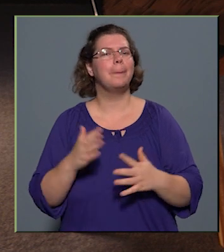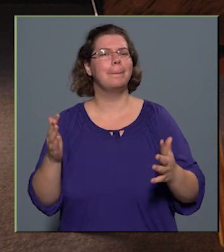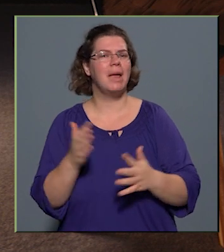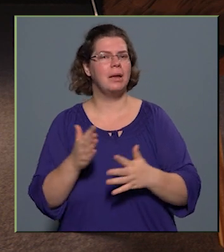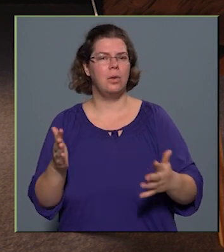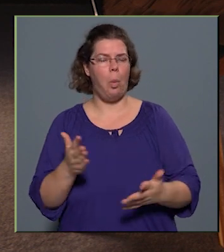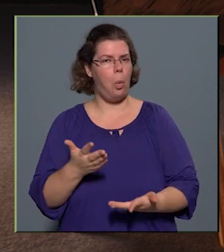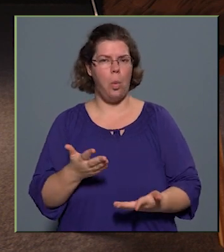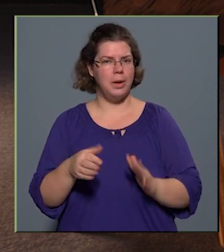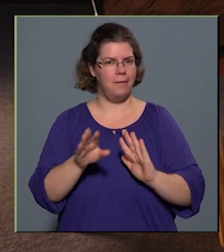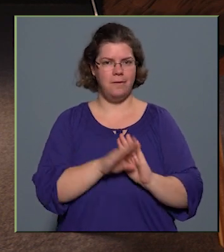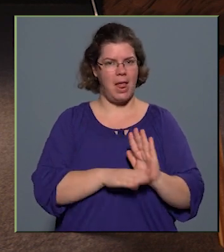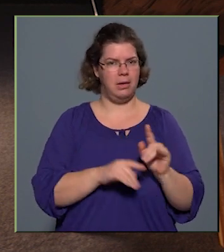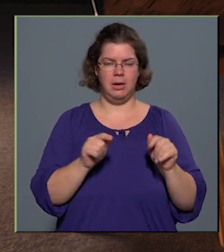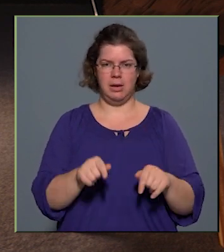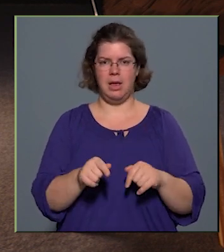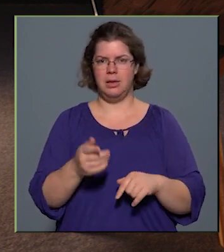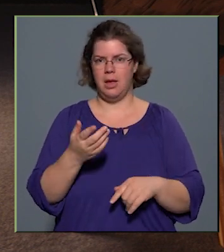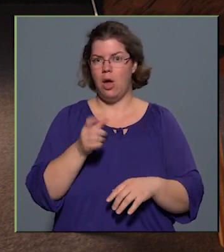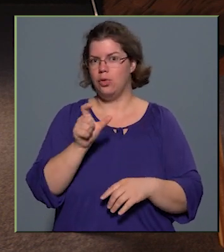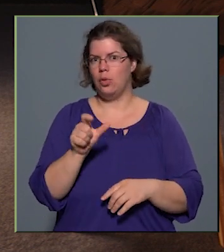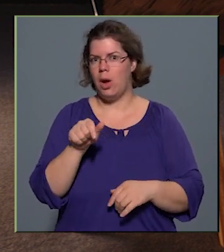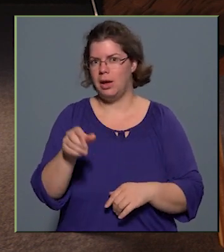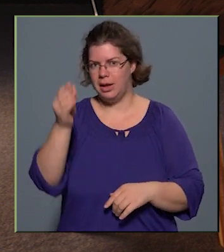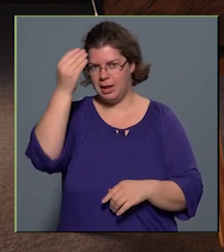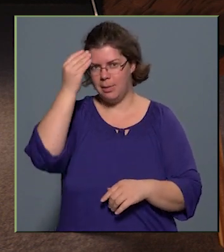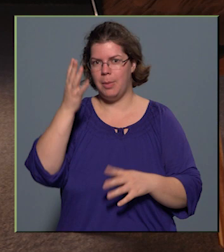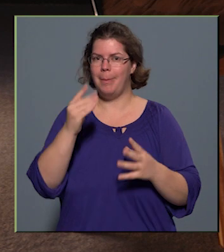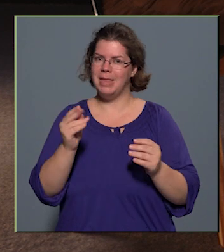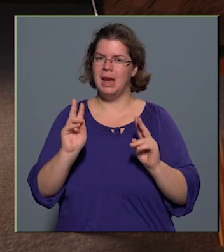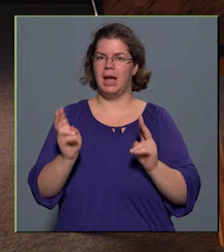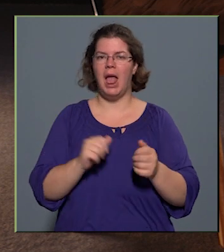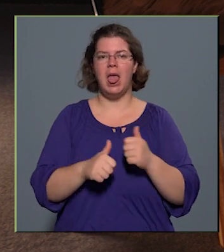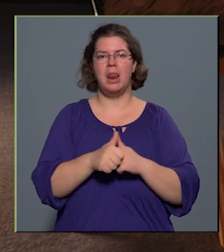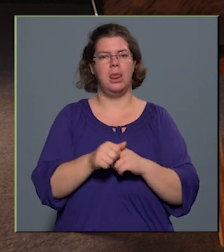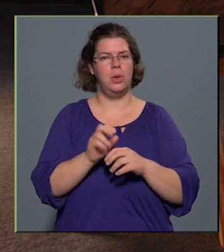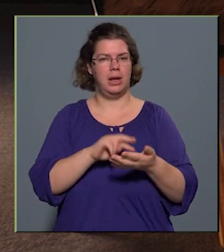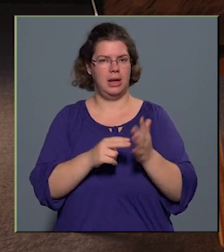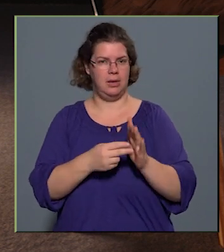Mekkora feladat ez a szónak a barát értemben, hogy mennyire kell előre tervezni?